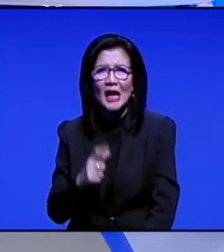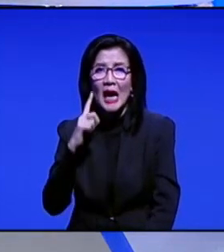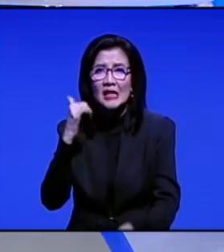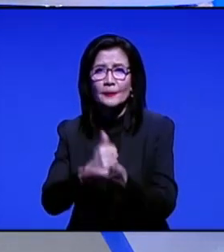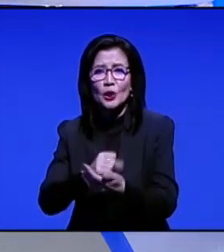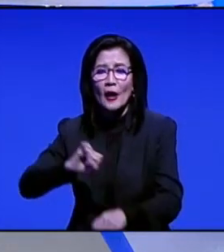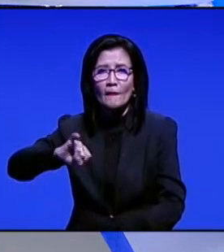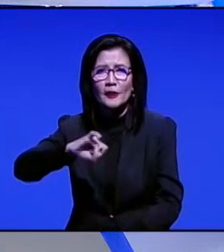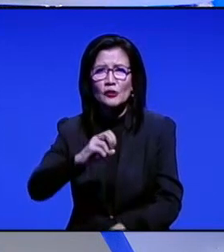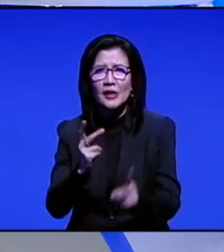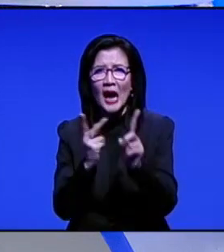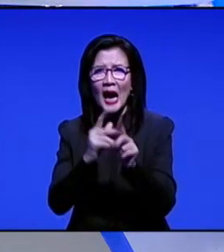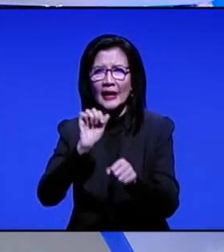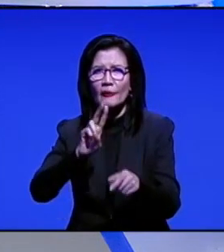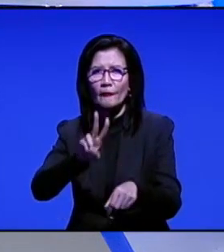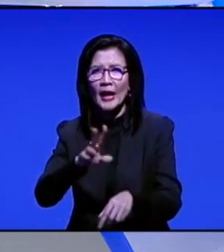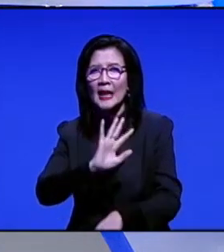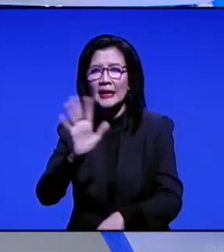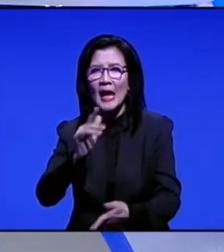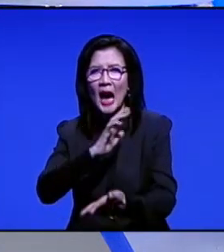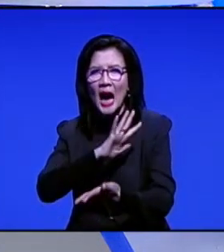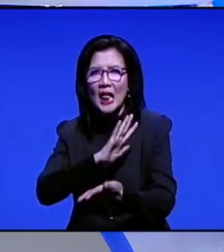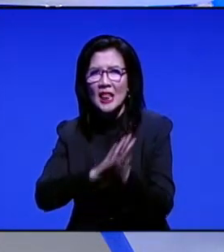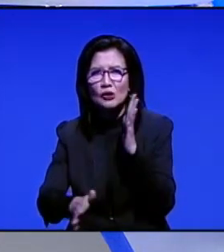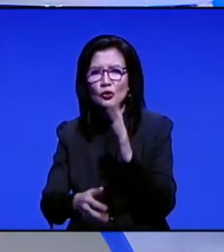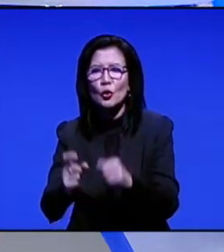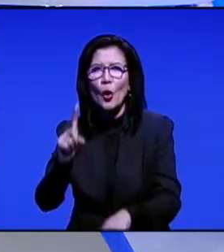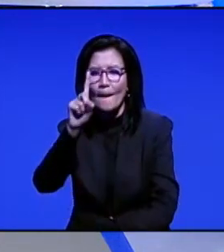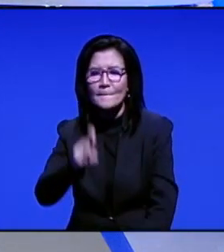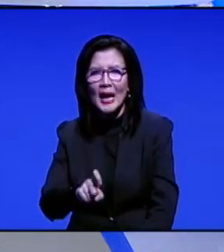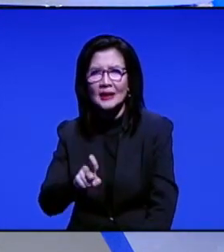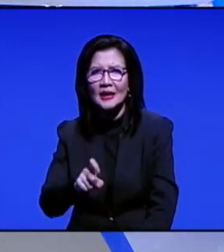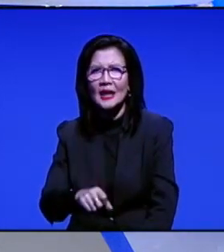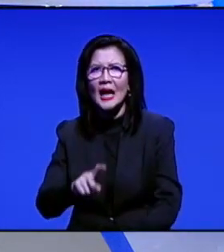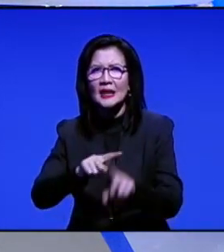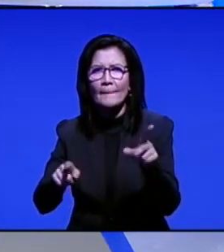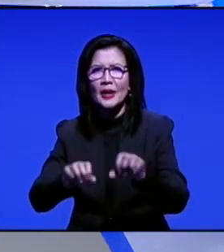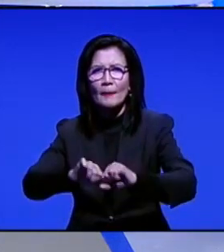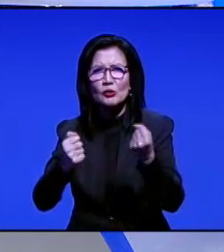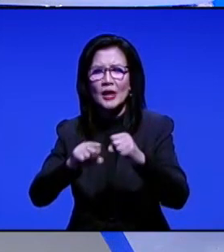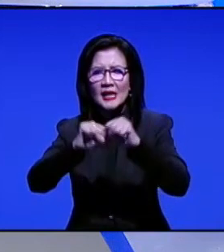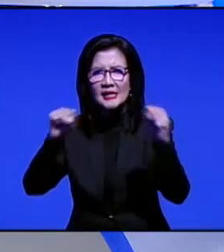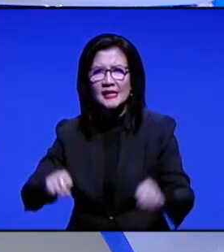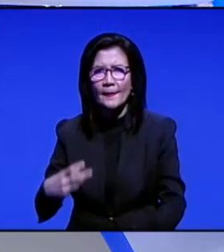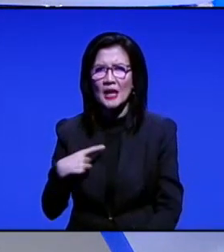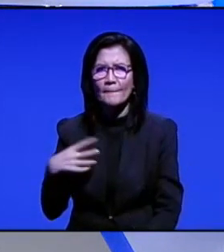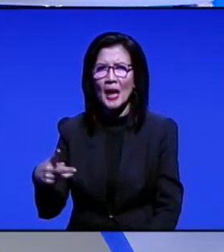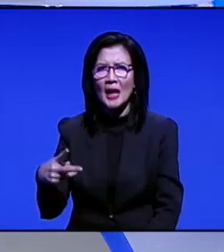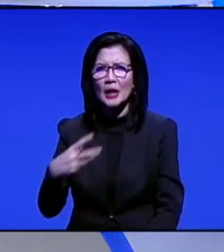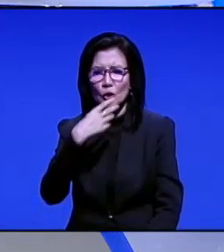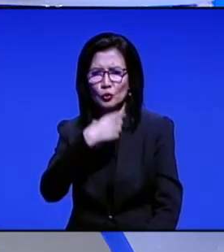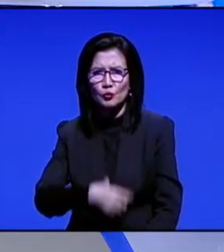virus HIV tidak secara langsung membunuh seperti wabah lain. Namun juga merusak sistem kekebalan tubuh sehingga membuat pengidapnya